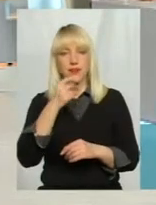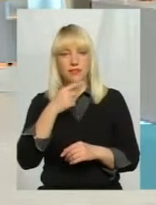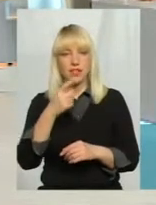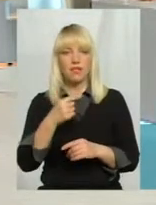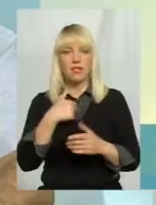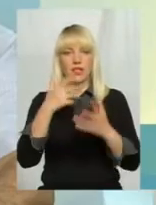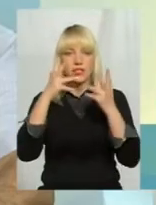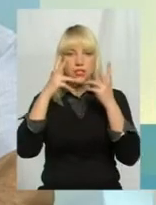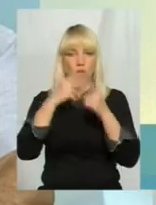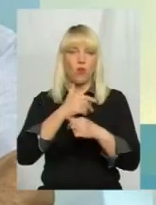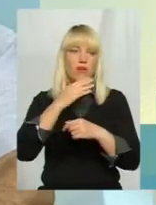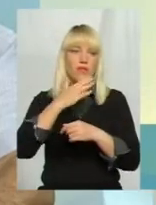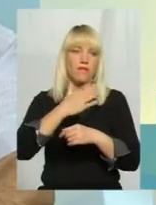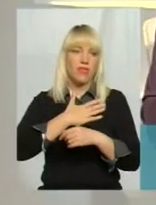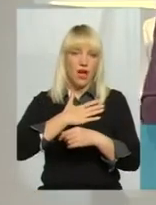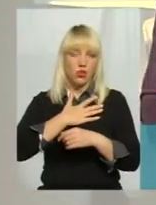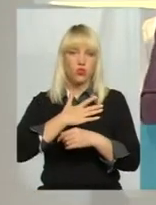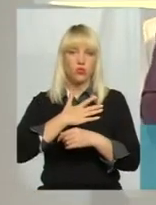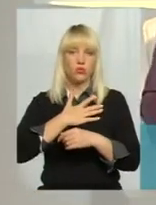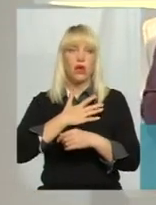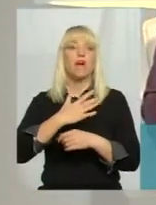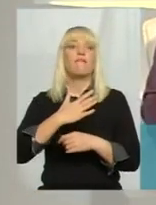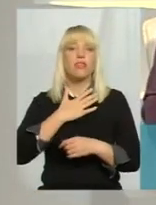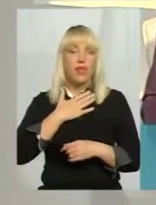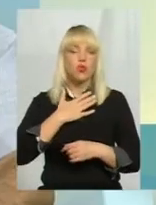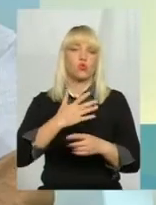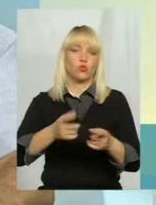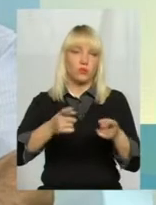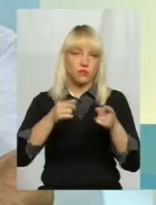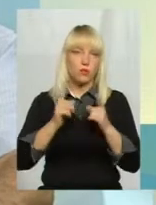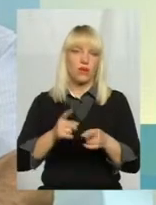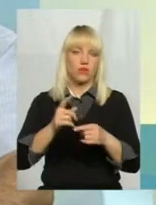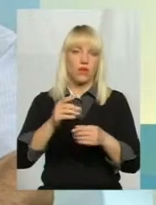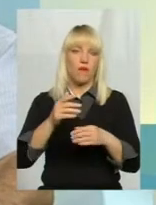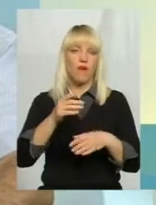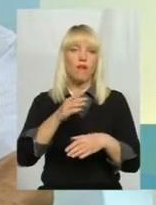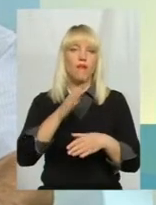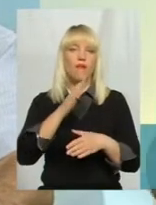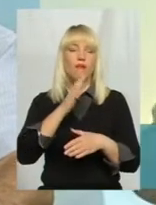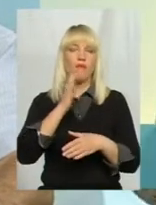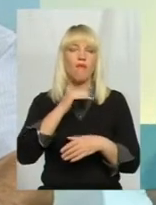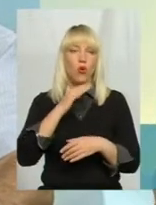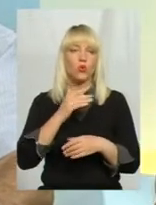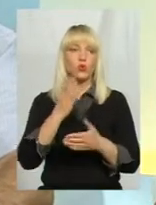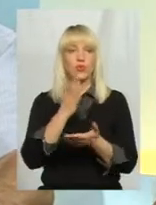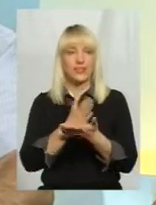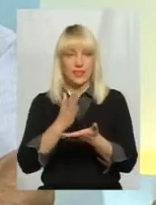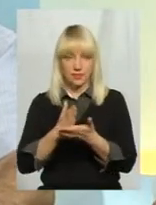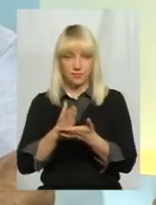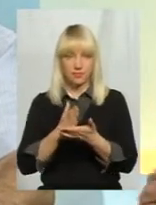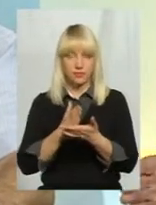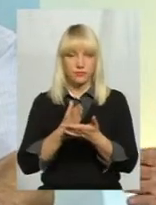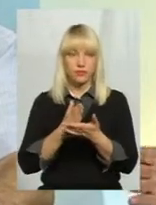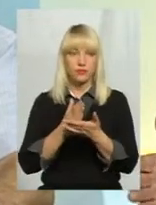в цю воду, в нашу воду. В її якість?-справжньому, так, по-справжньому. Є, є, скажімо,